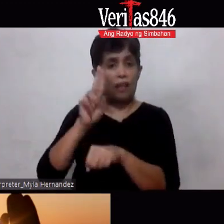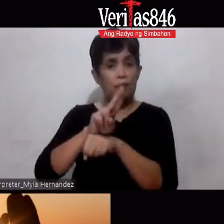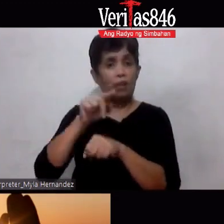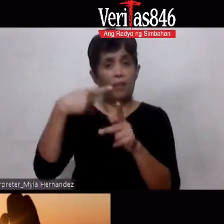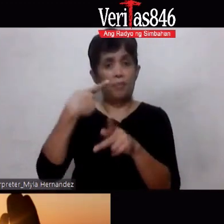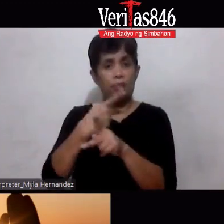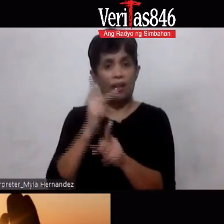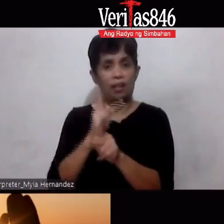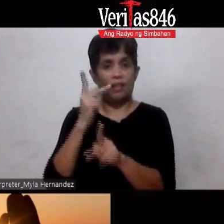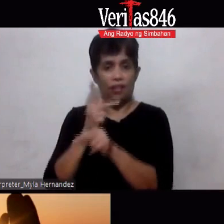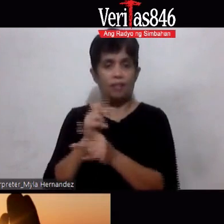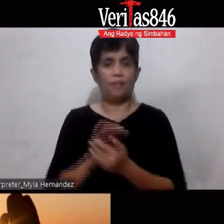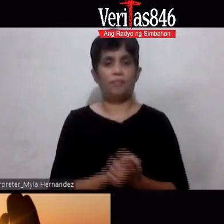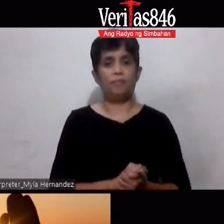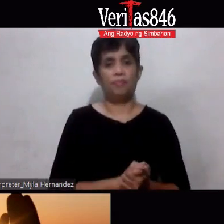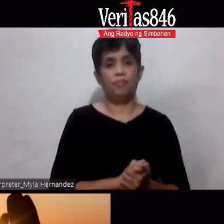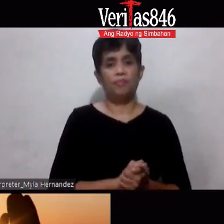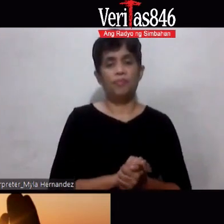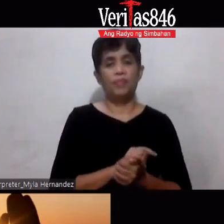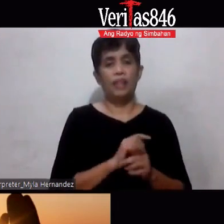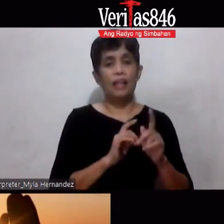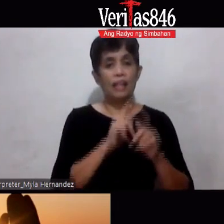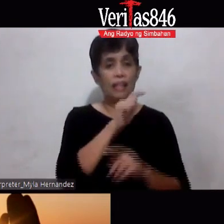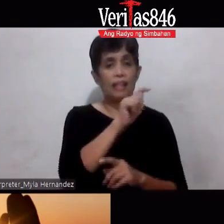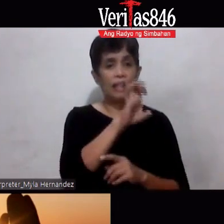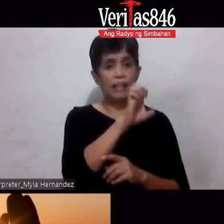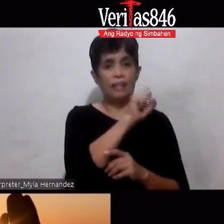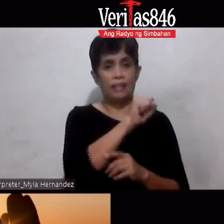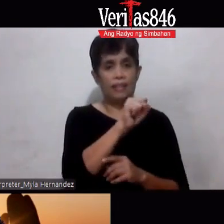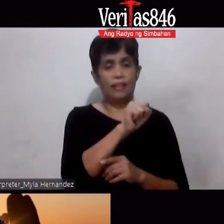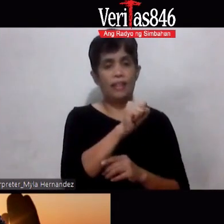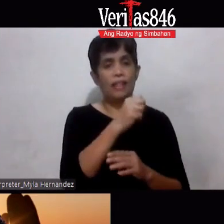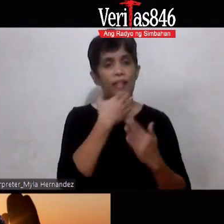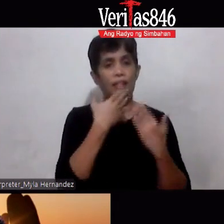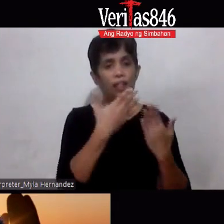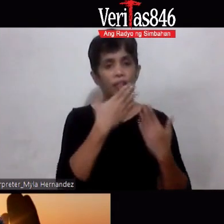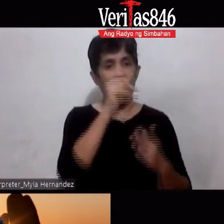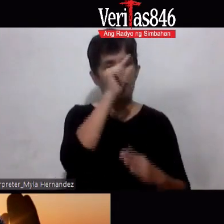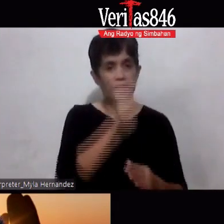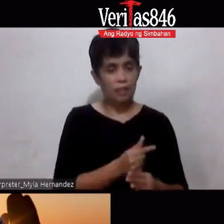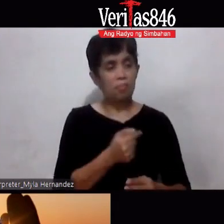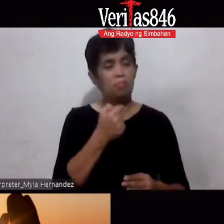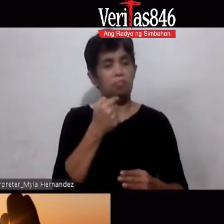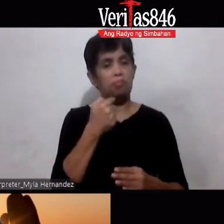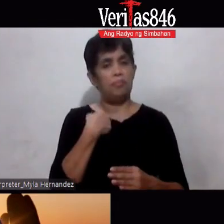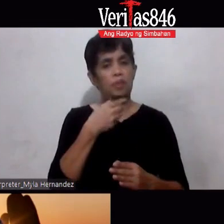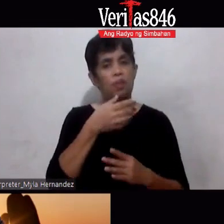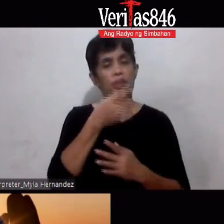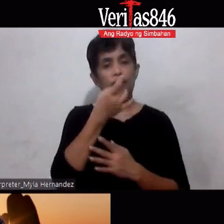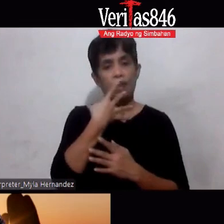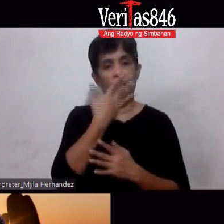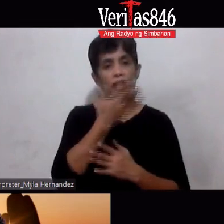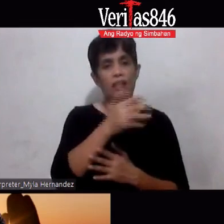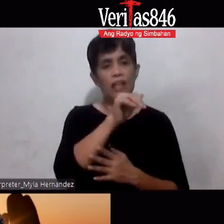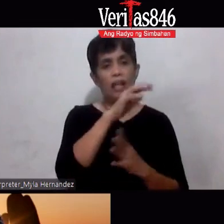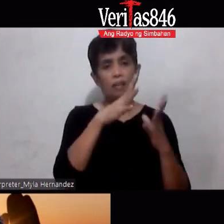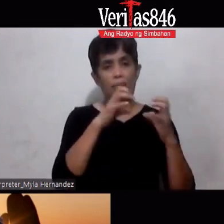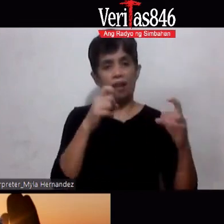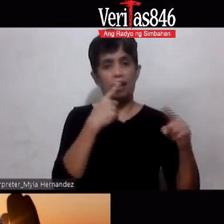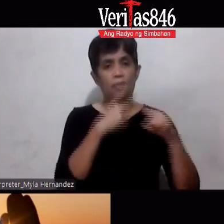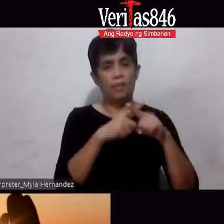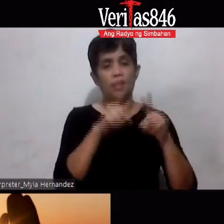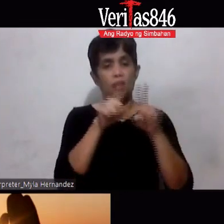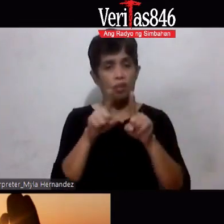Tess Figueroa may pahabal sabi niya salamat sa pagbati umiinom din po ako ng Ampalaya Plus at Turmerica